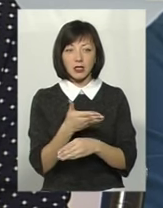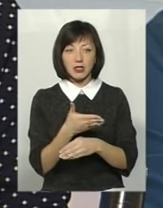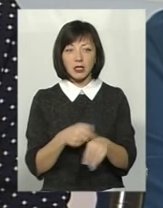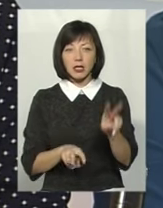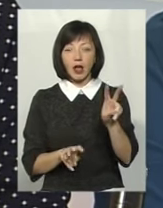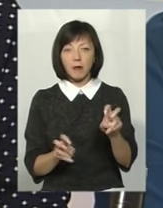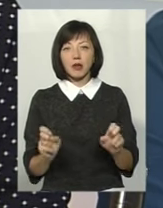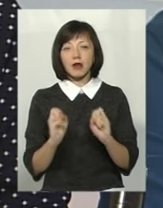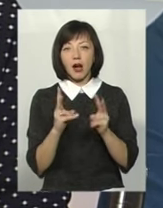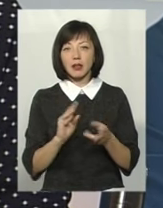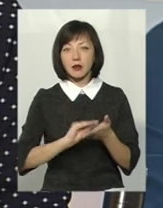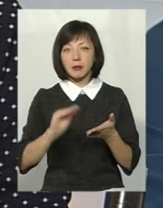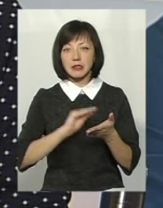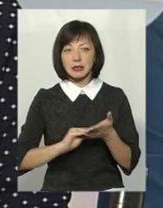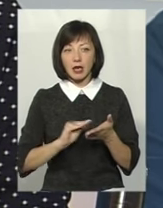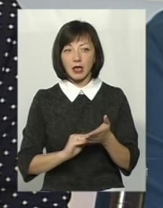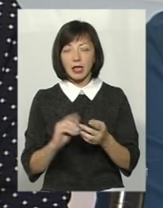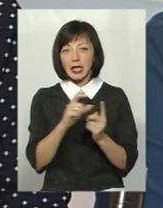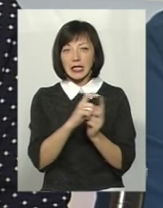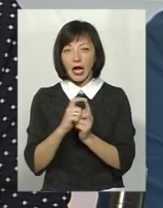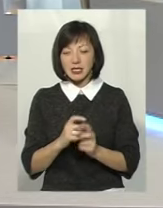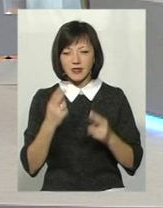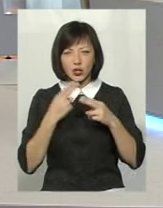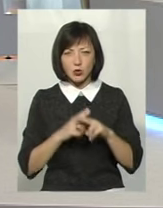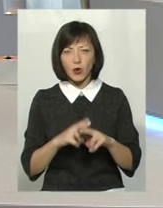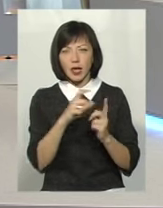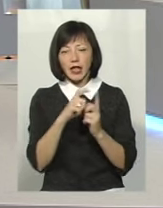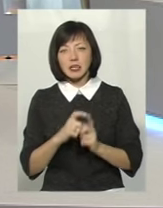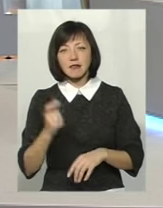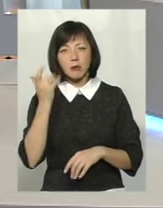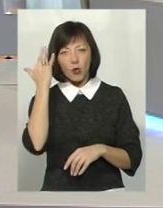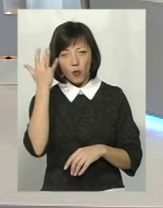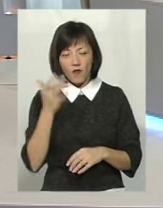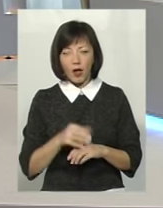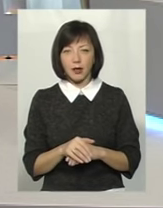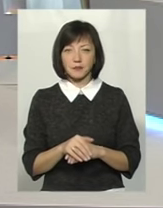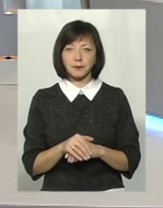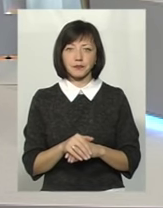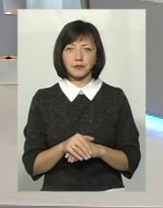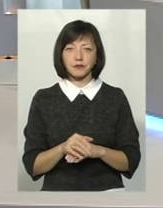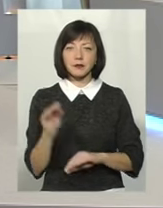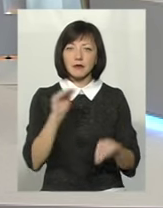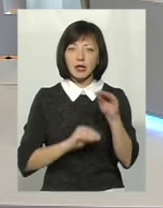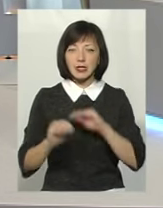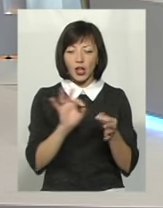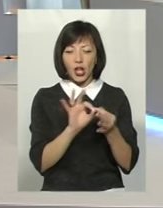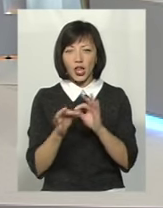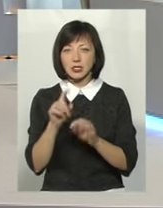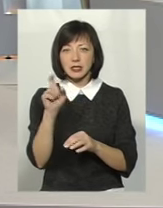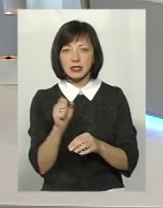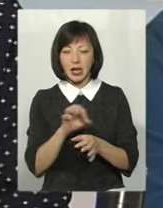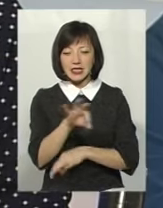теми, такі як написання текстів інструкцій, текстів миркувань, складання речень за